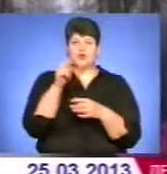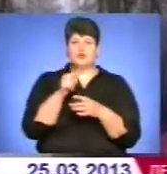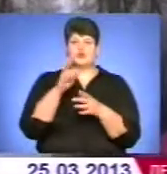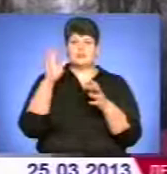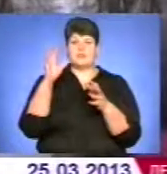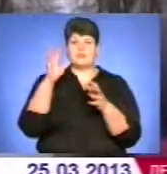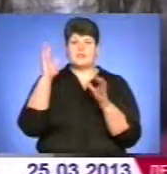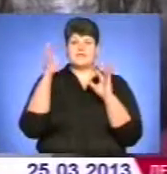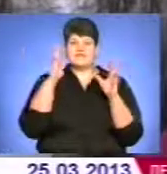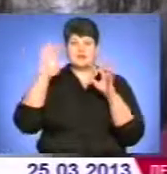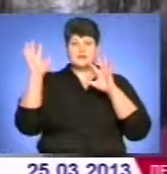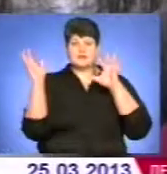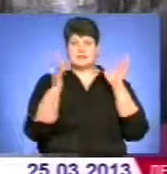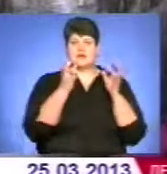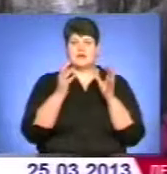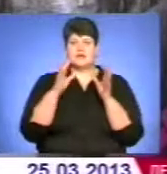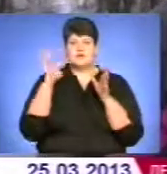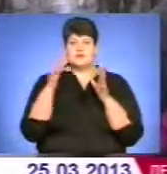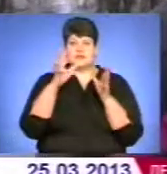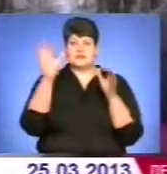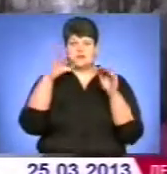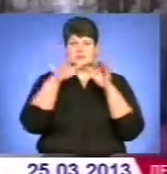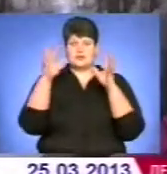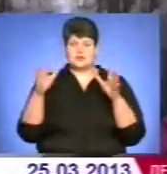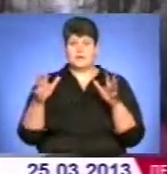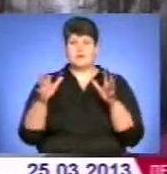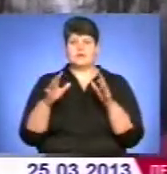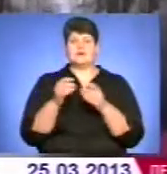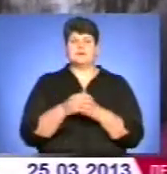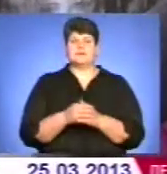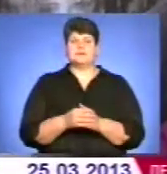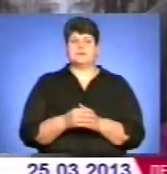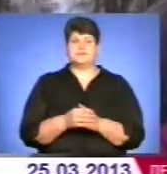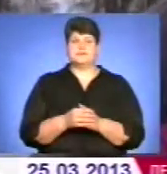не задував. Бусти були сніги, вітри, і просто це все заміталося.